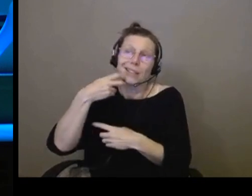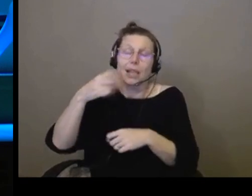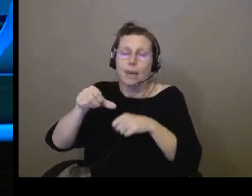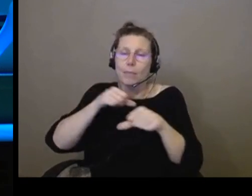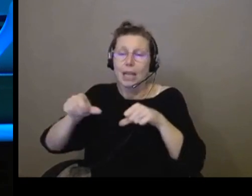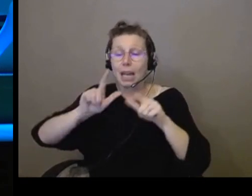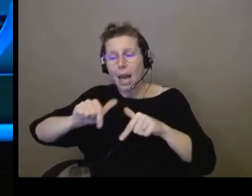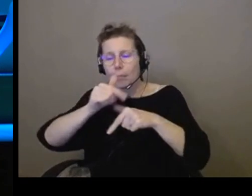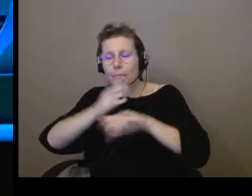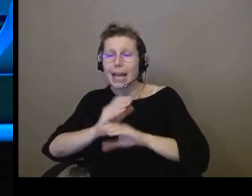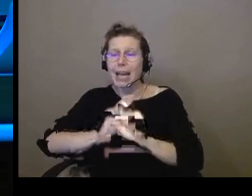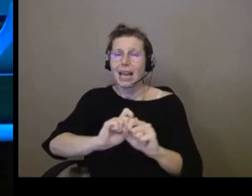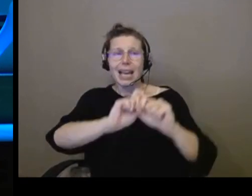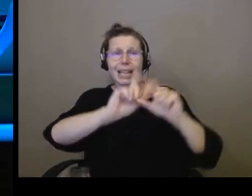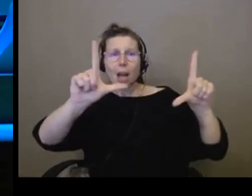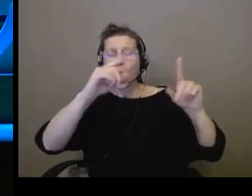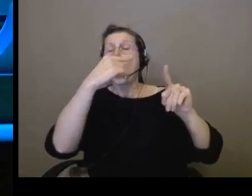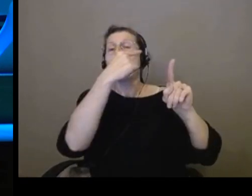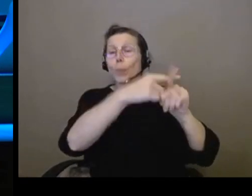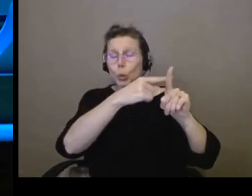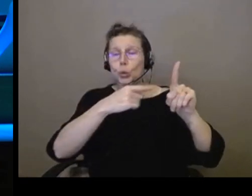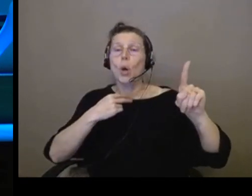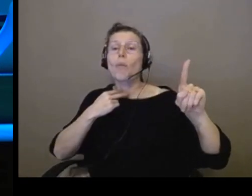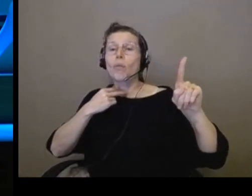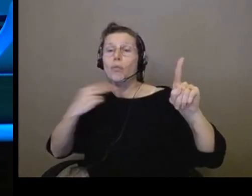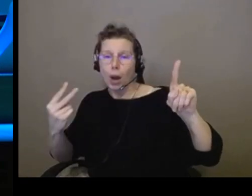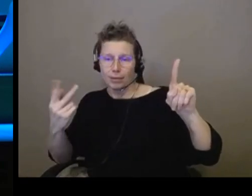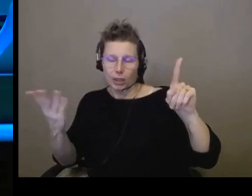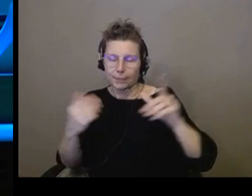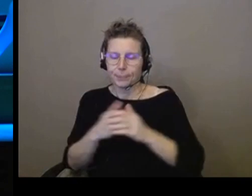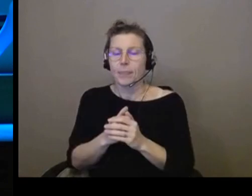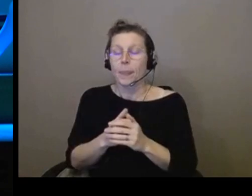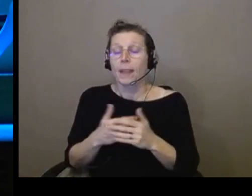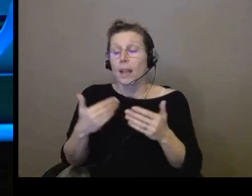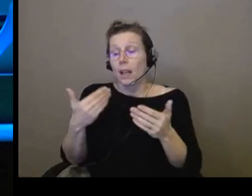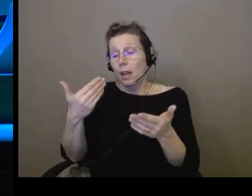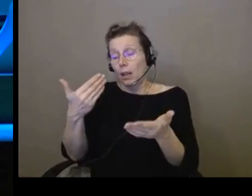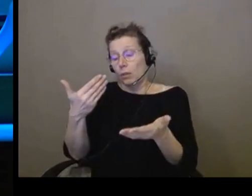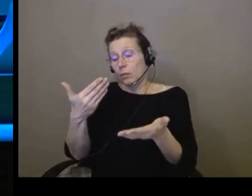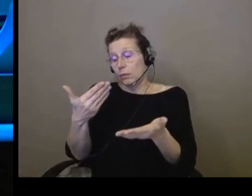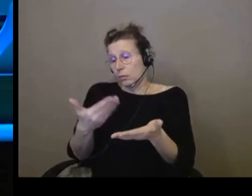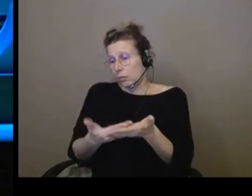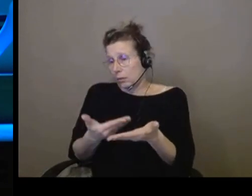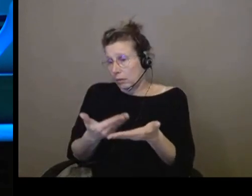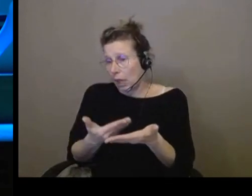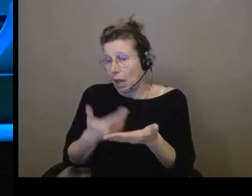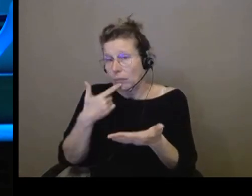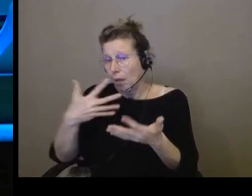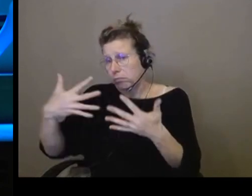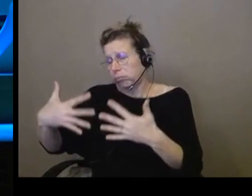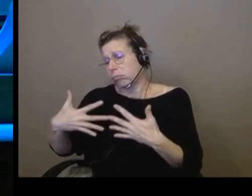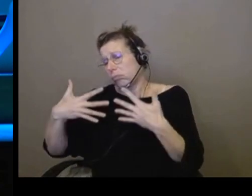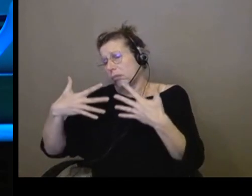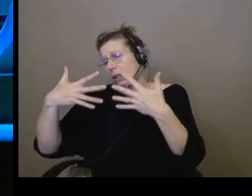à l'inverse pour les malentendants. Donc, tout ça, dans les 10 ans qui viennent, on va renouveler